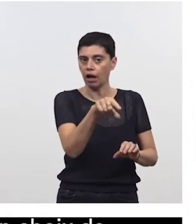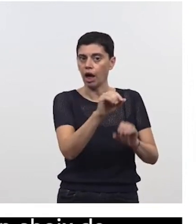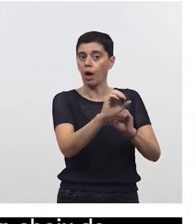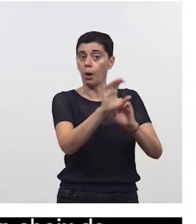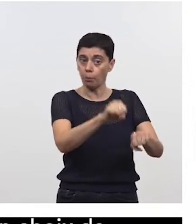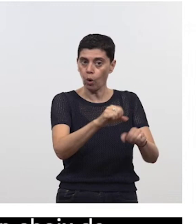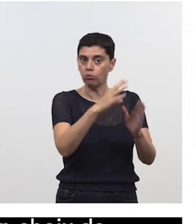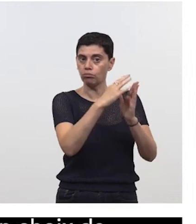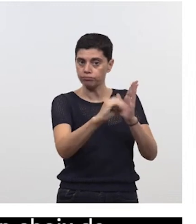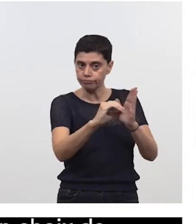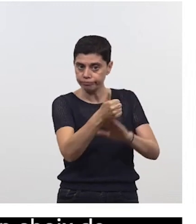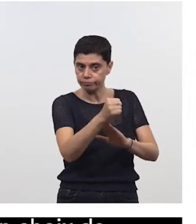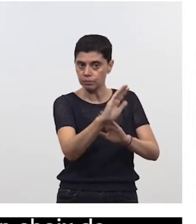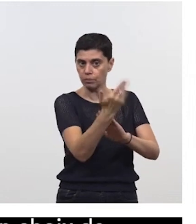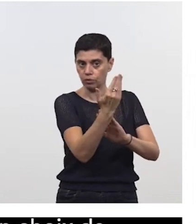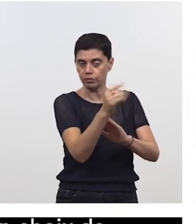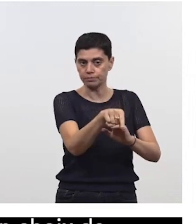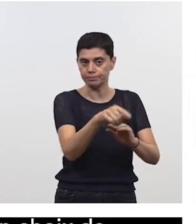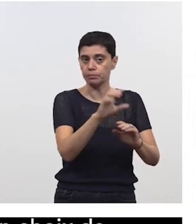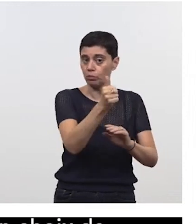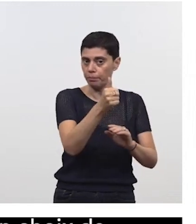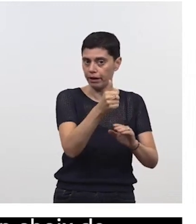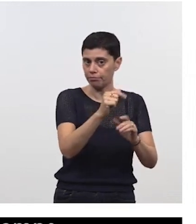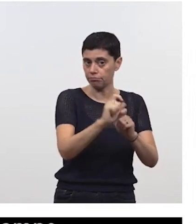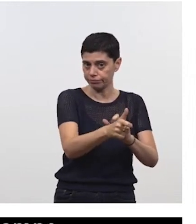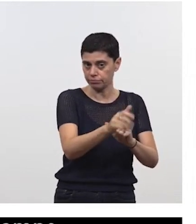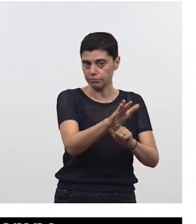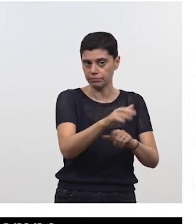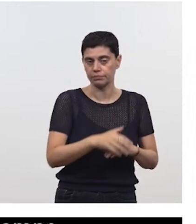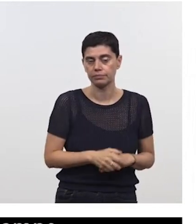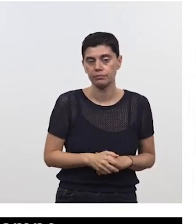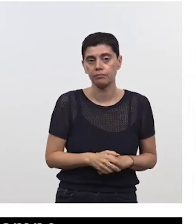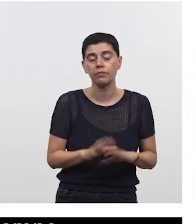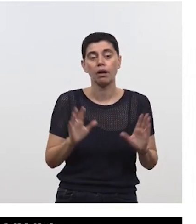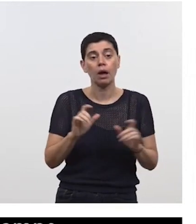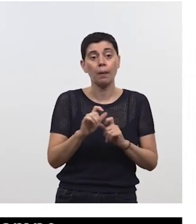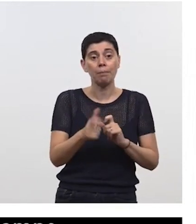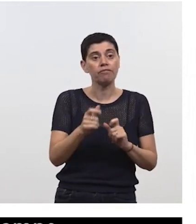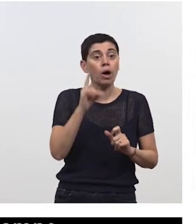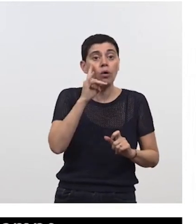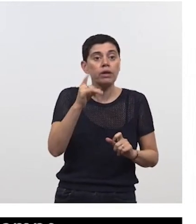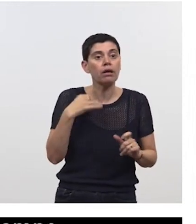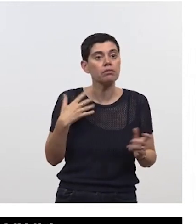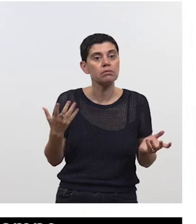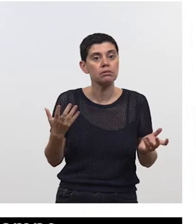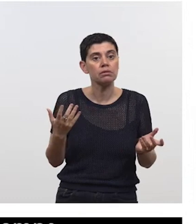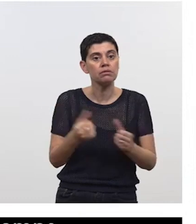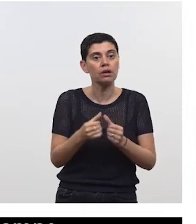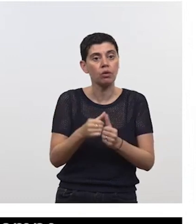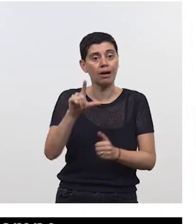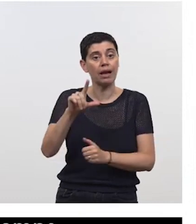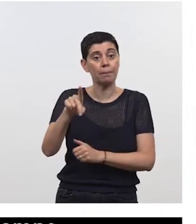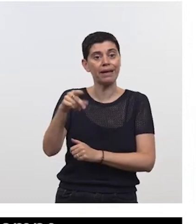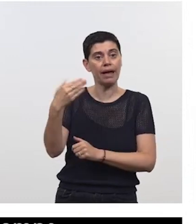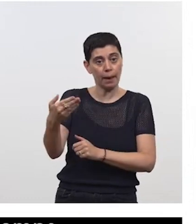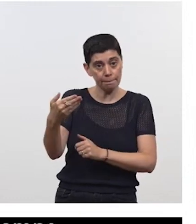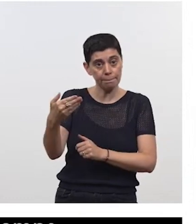chemin faisant c'était la première étape ensuite je suis honnête j'attendais d'avoir une programmation militaire votée au parlement